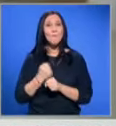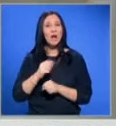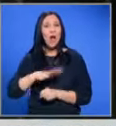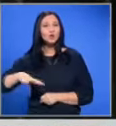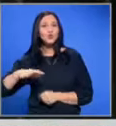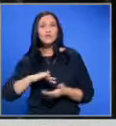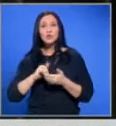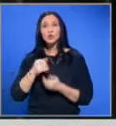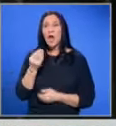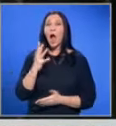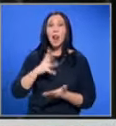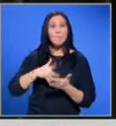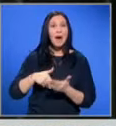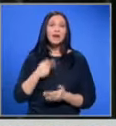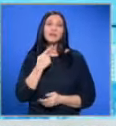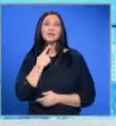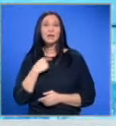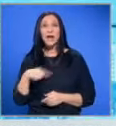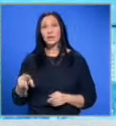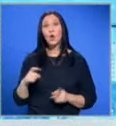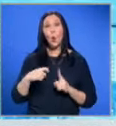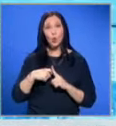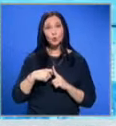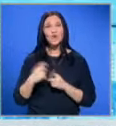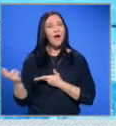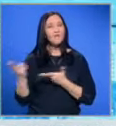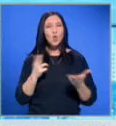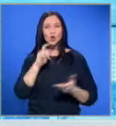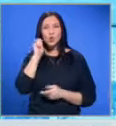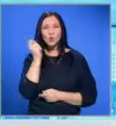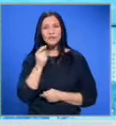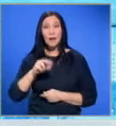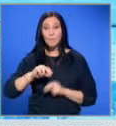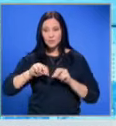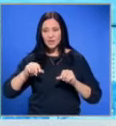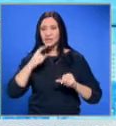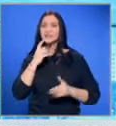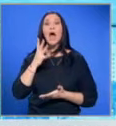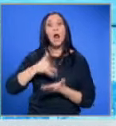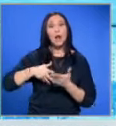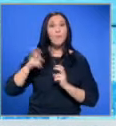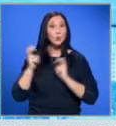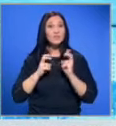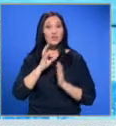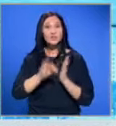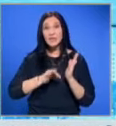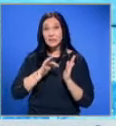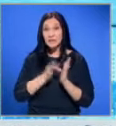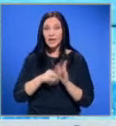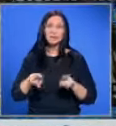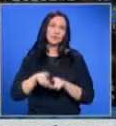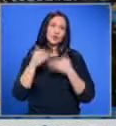съюз на хлебарите и сладкарите Марияна Кокушева. Внос на украинска пшеница за хлебопроизводствени цели